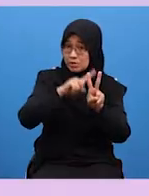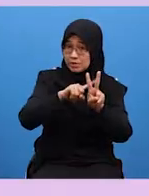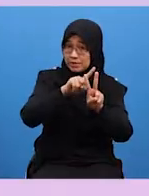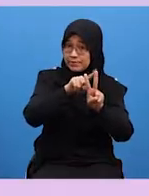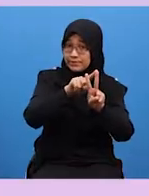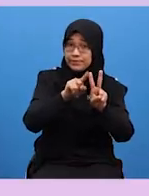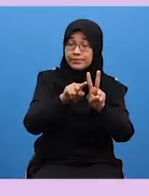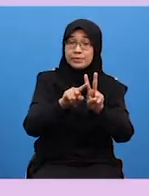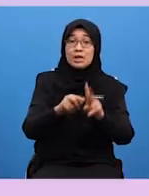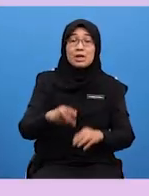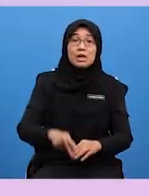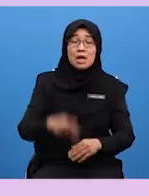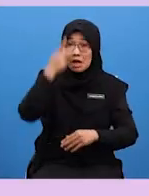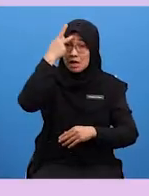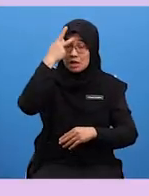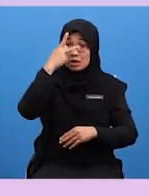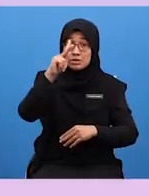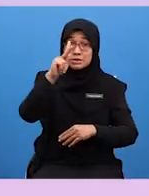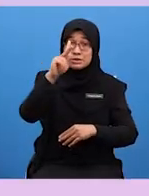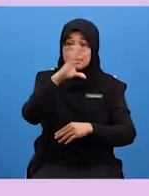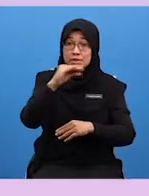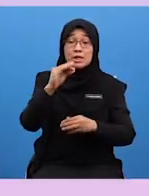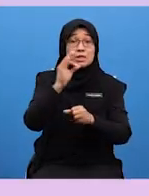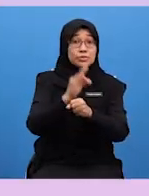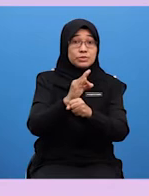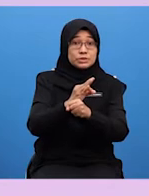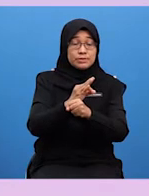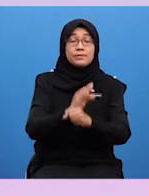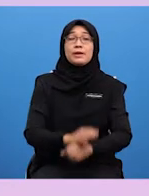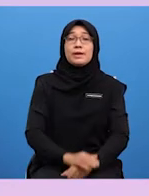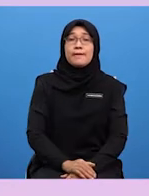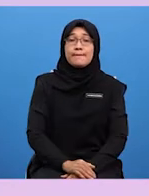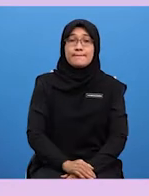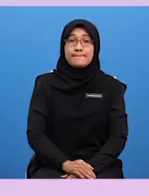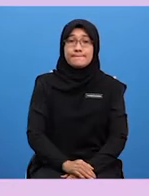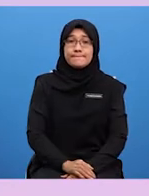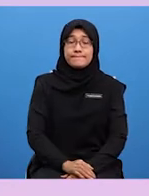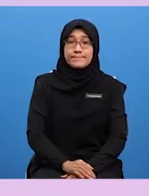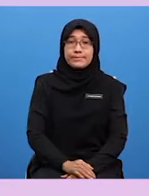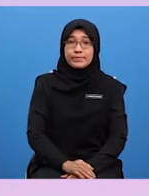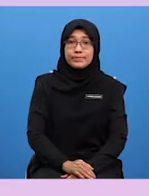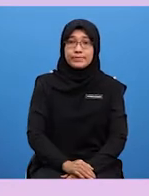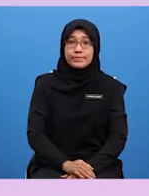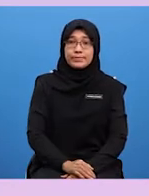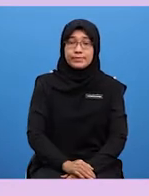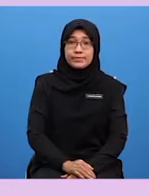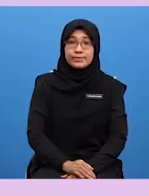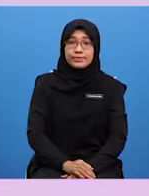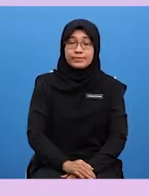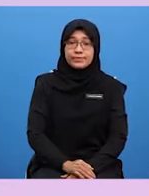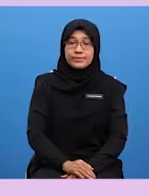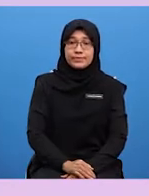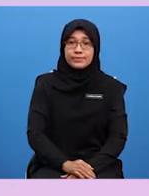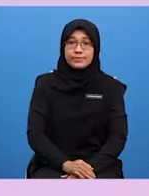Penentuan konsep dan fungsi bagi rekaan pembungkusan dan poster untuk capal tersebut